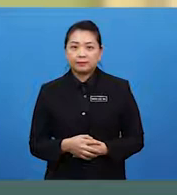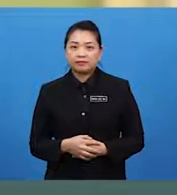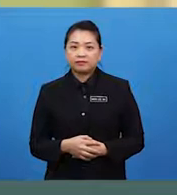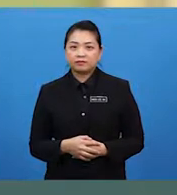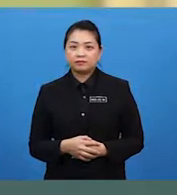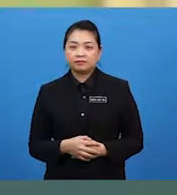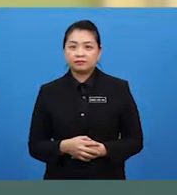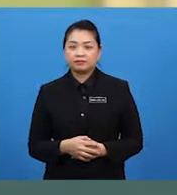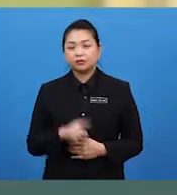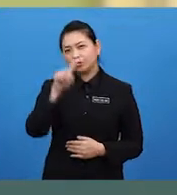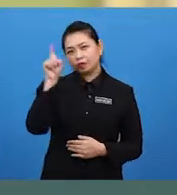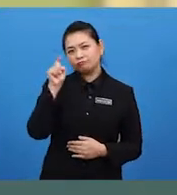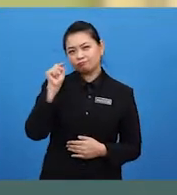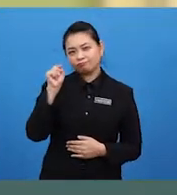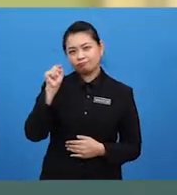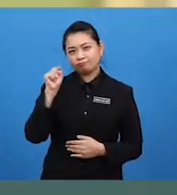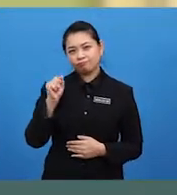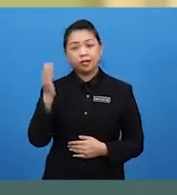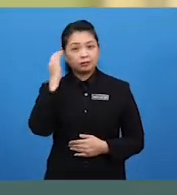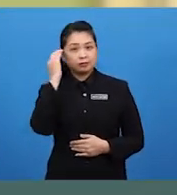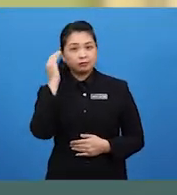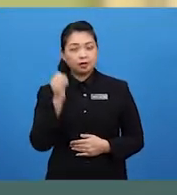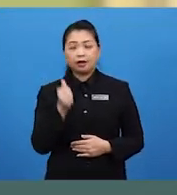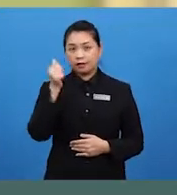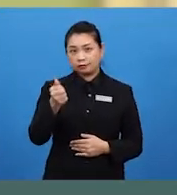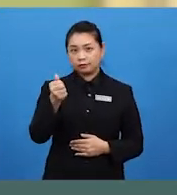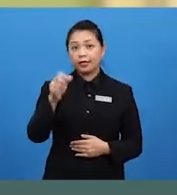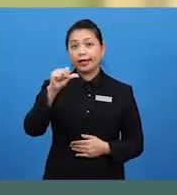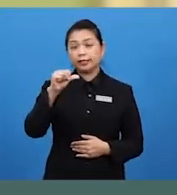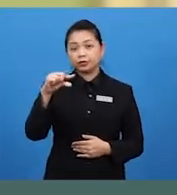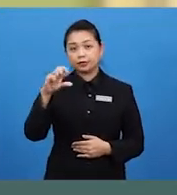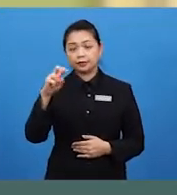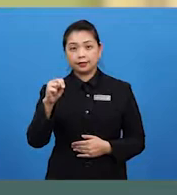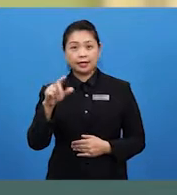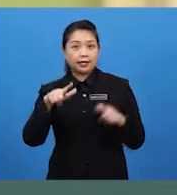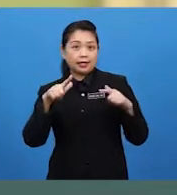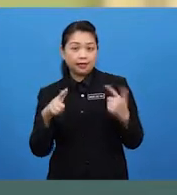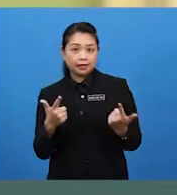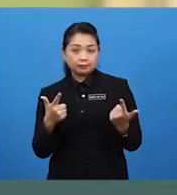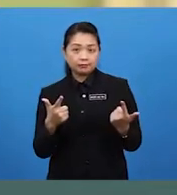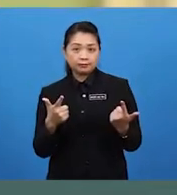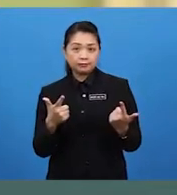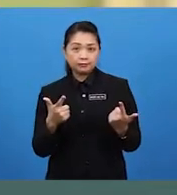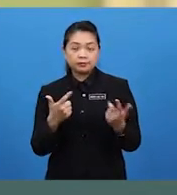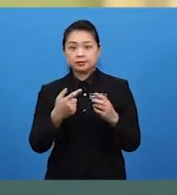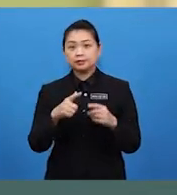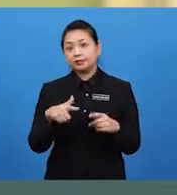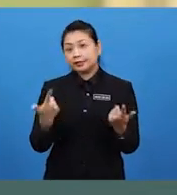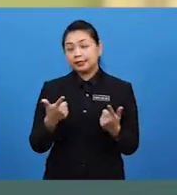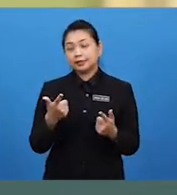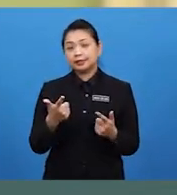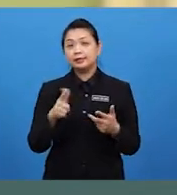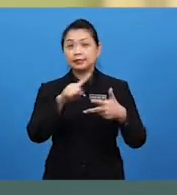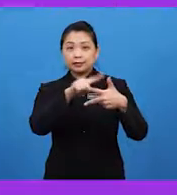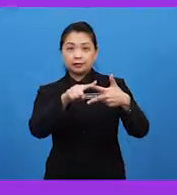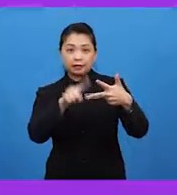Soalan. Tahukah anda ejen lain selain daripada tiga ejen yang saya sebutkan sebentar